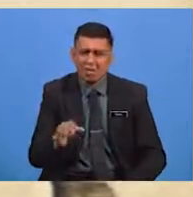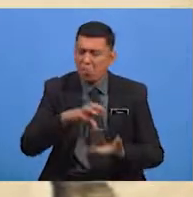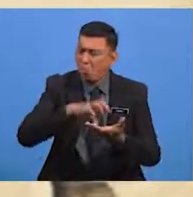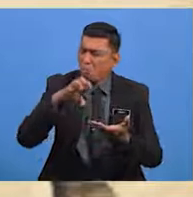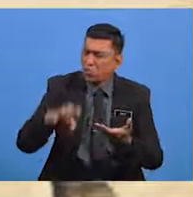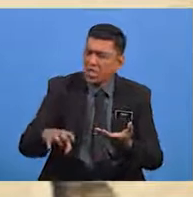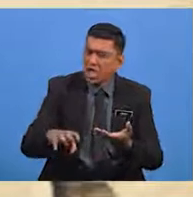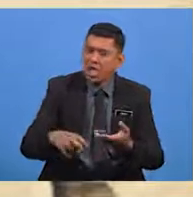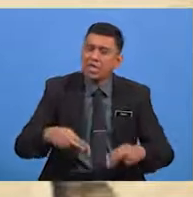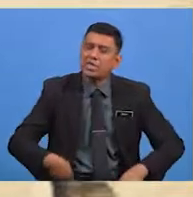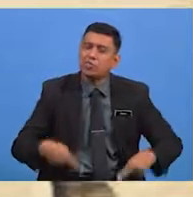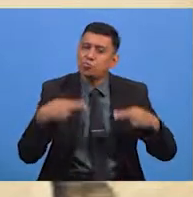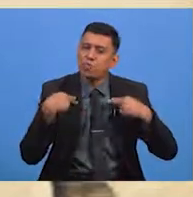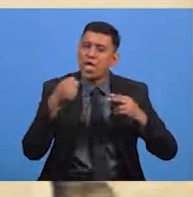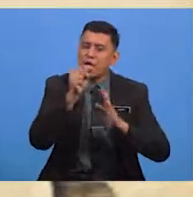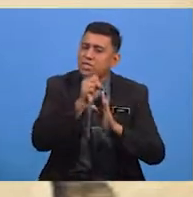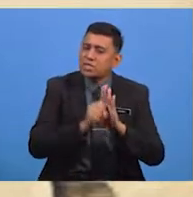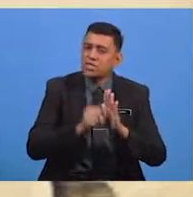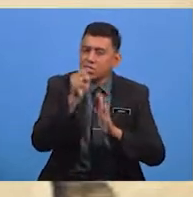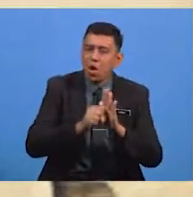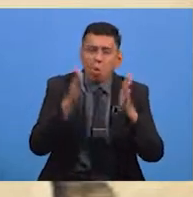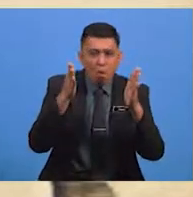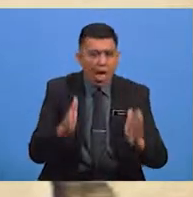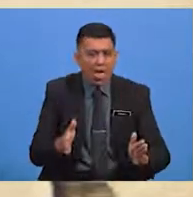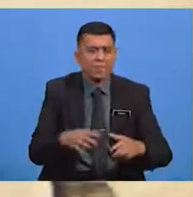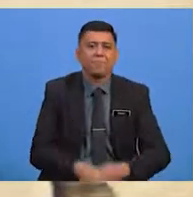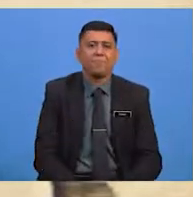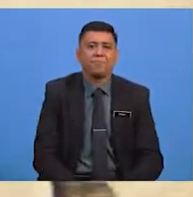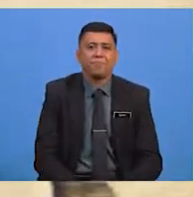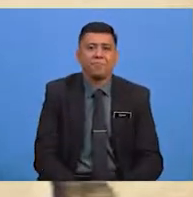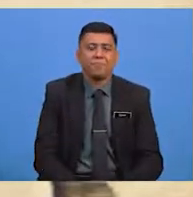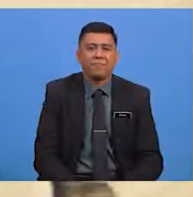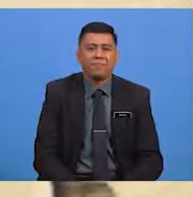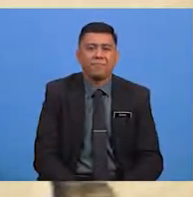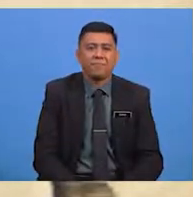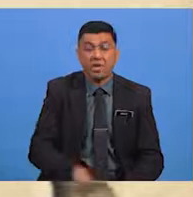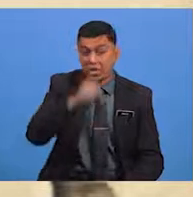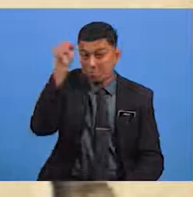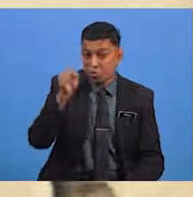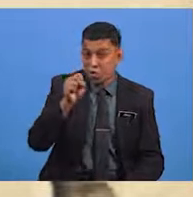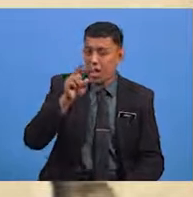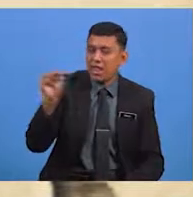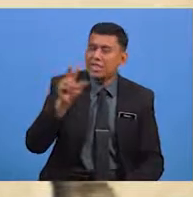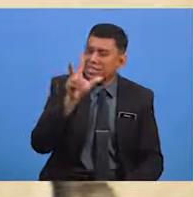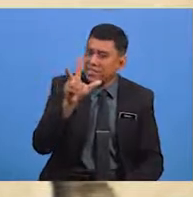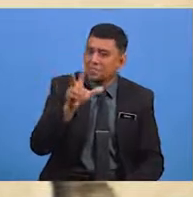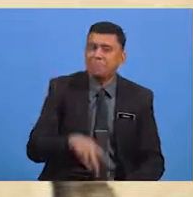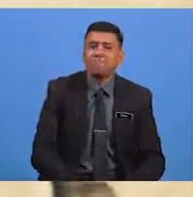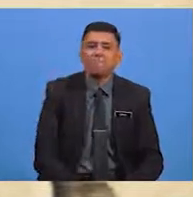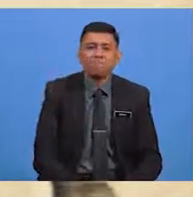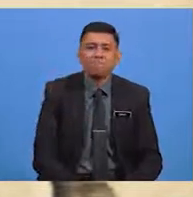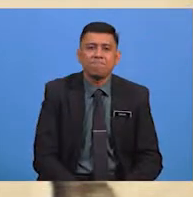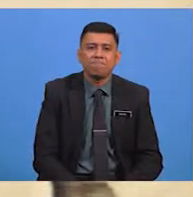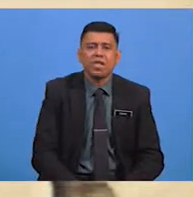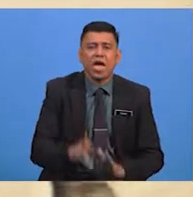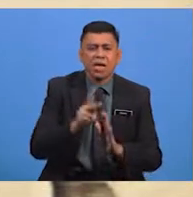Merosakkan Kehidupan Seseorang Seterusnya Persoalan Ketiga Ialah